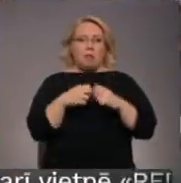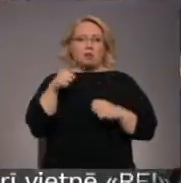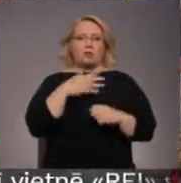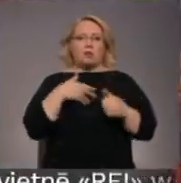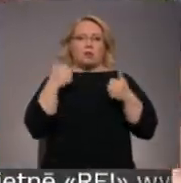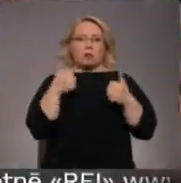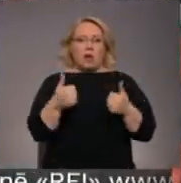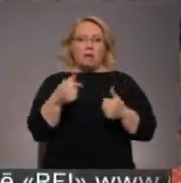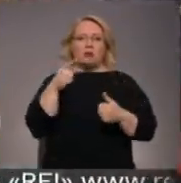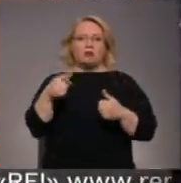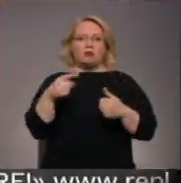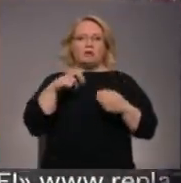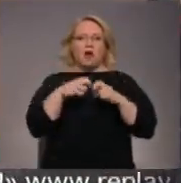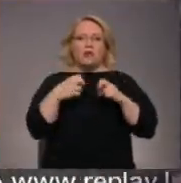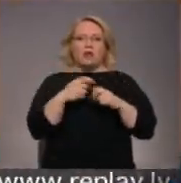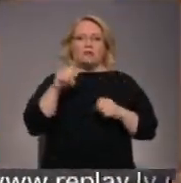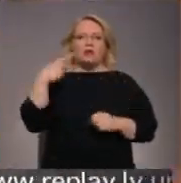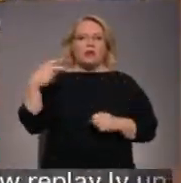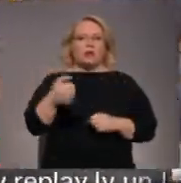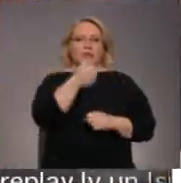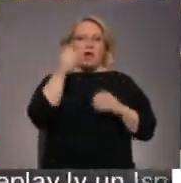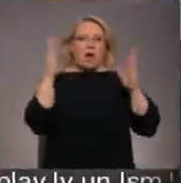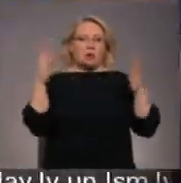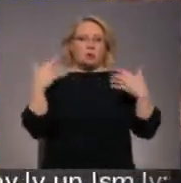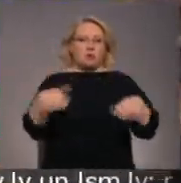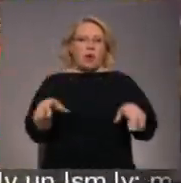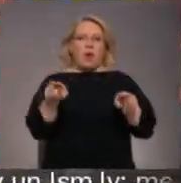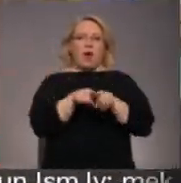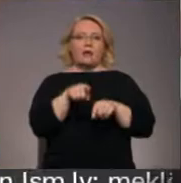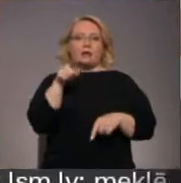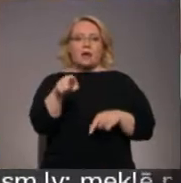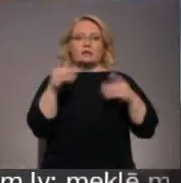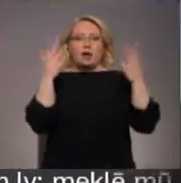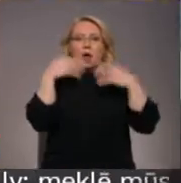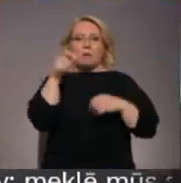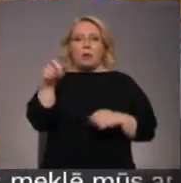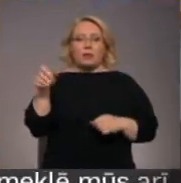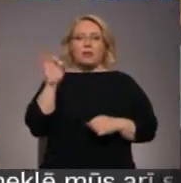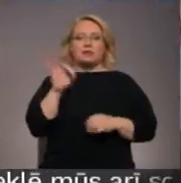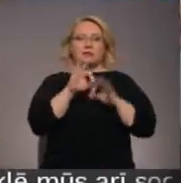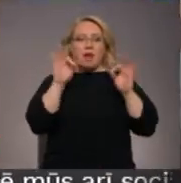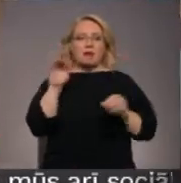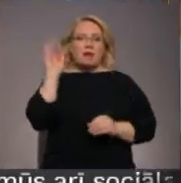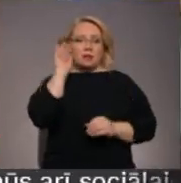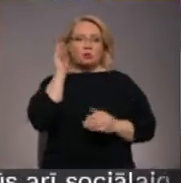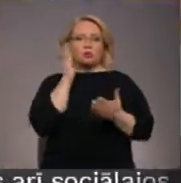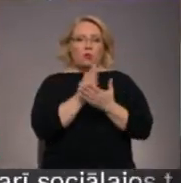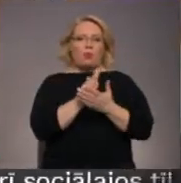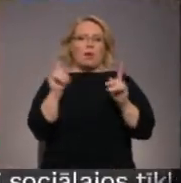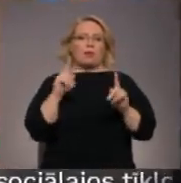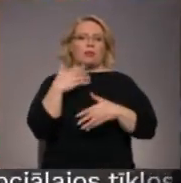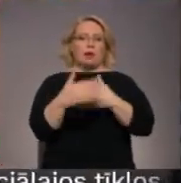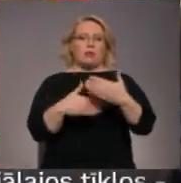jo šīs problēmas jau ir vairāk kā 20 gadus. Arī ir tas, ka politiķi sāk klausīties lēnām un notiek lietas.